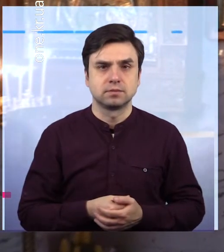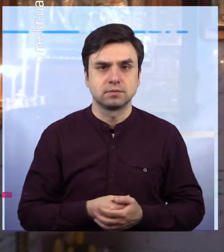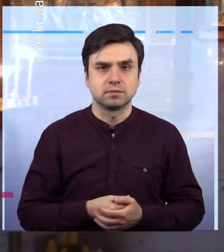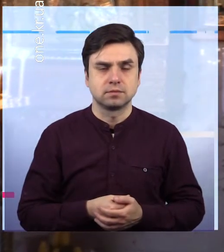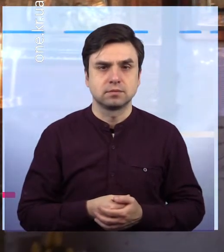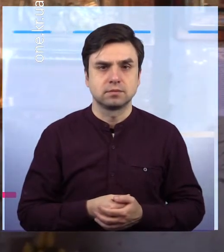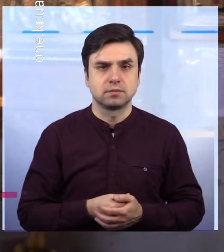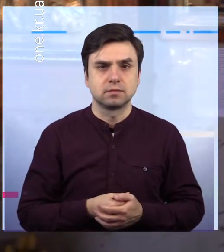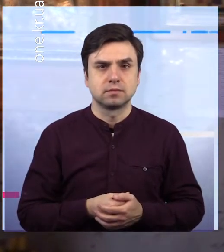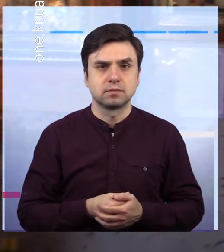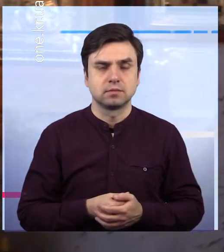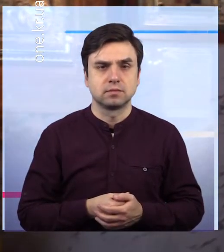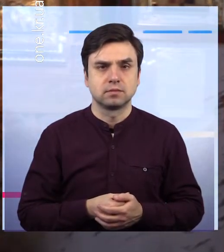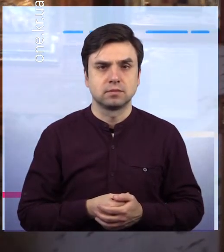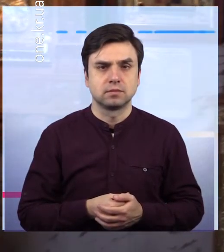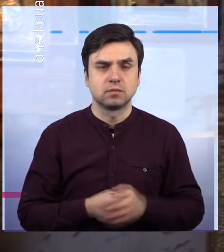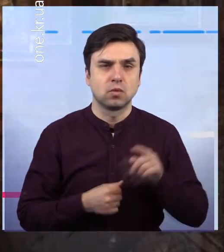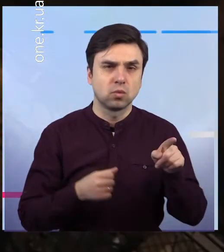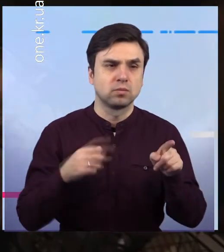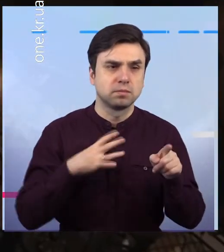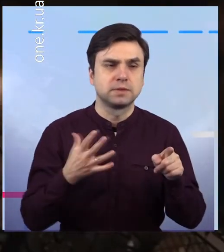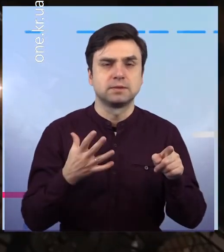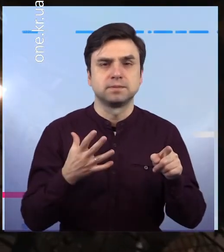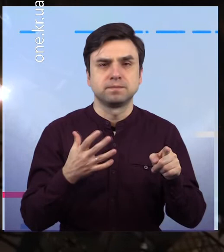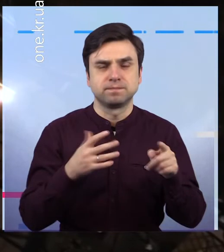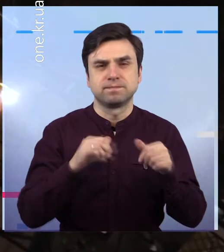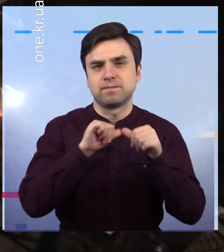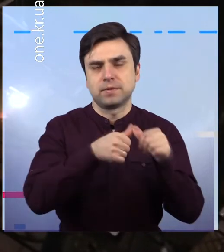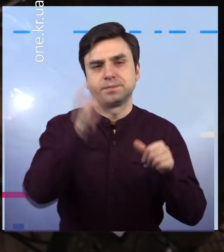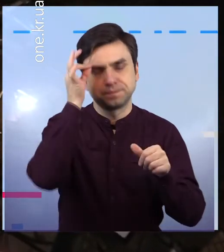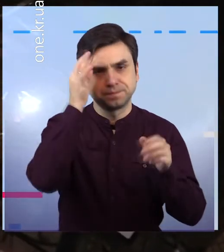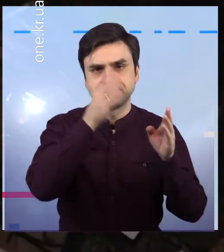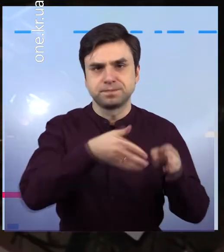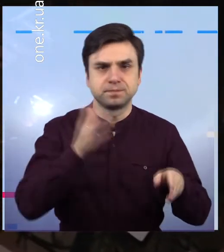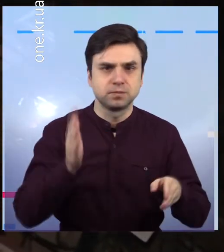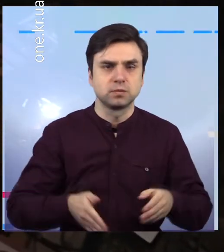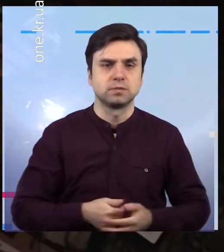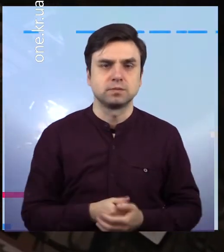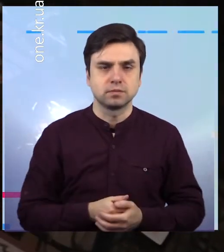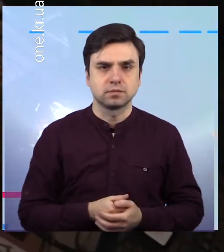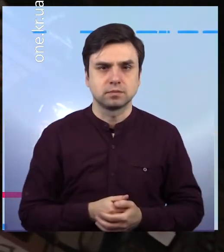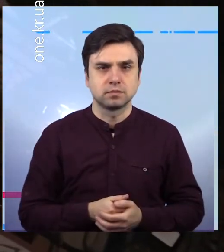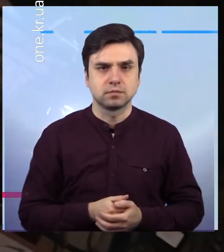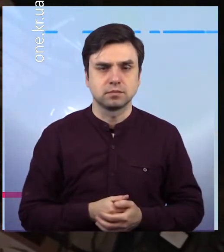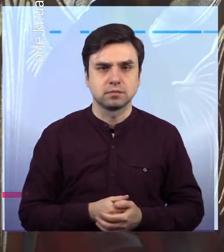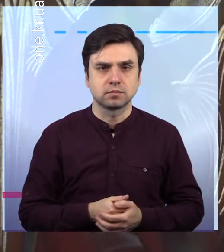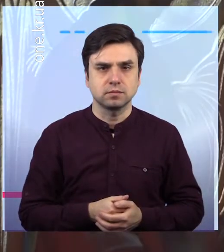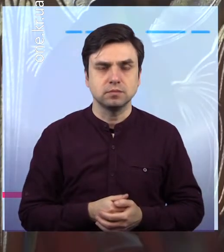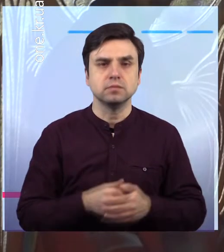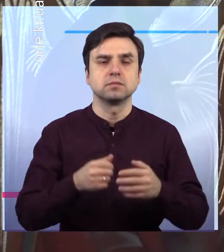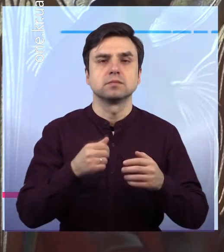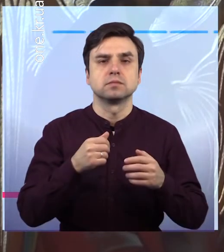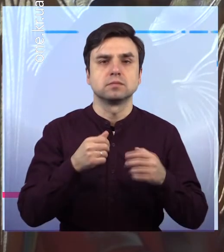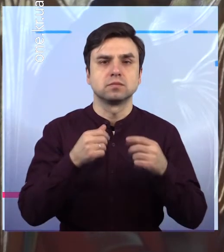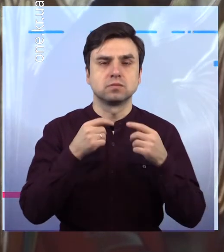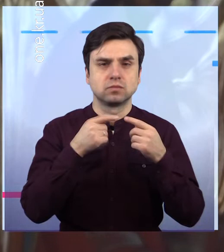афганські заходи, які проводять до Гинцівському районі, аби підтримати спільноту тих, хто також втратив своїх близьких. Це дуже важливо,